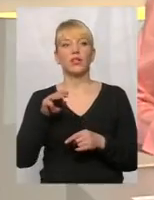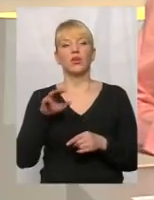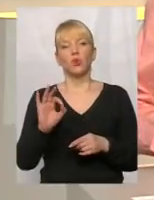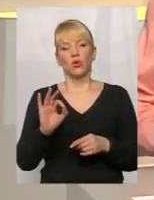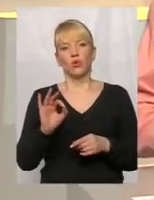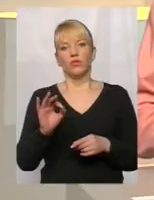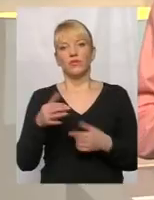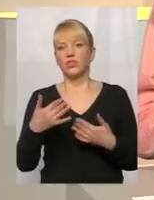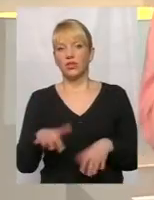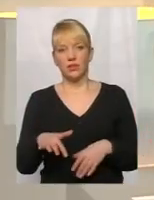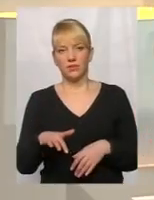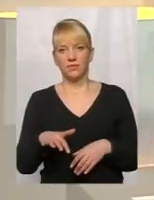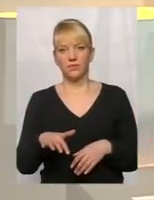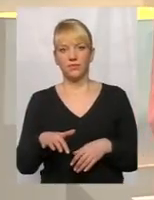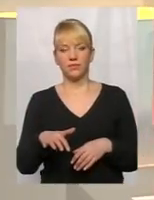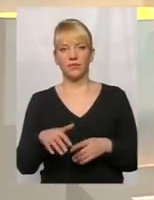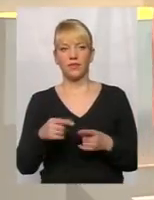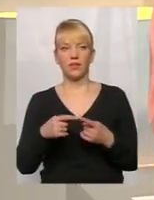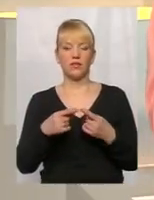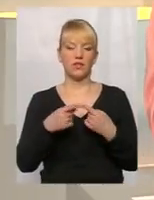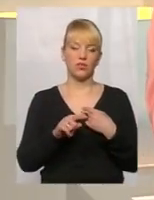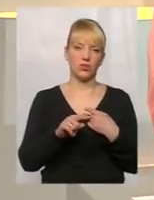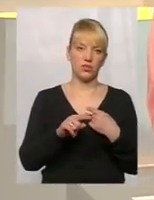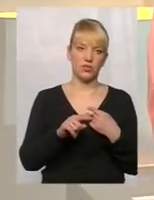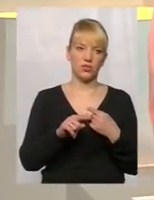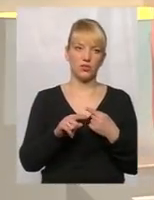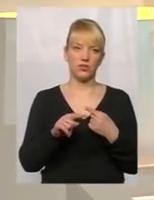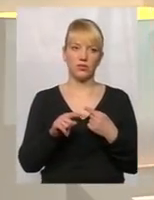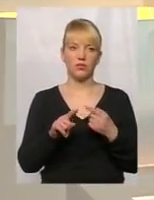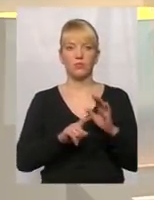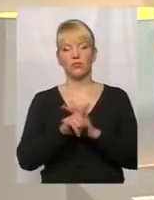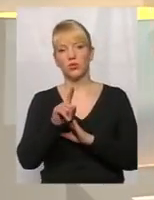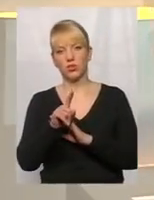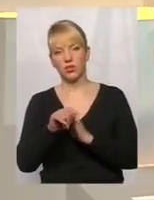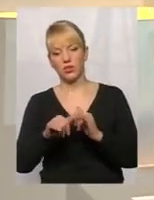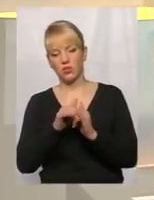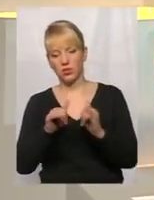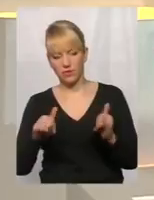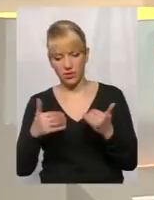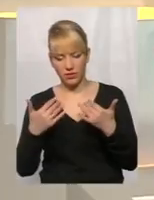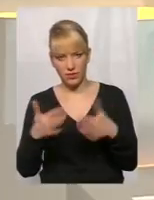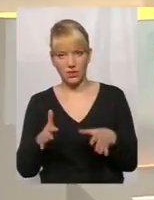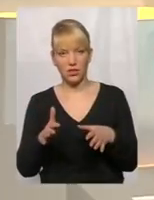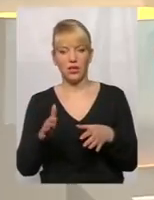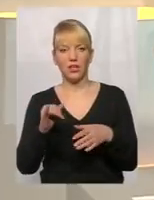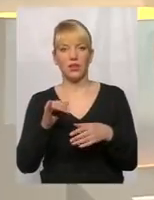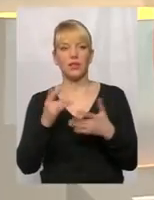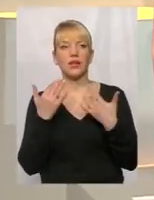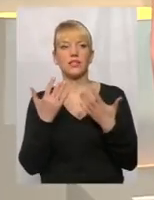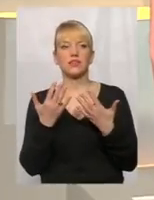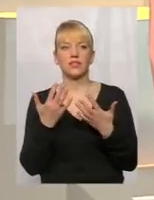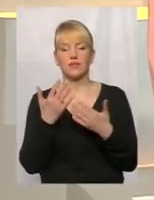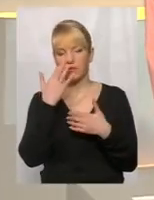вже вітер повіяв в інший бік, почали розвивати. Наскільки